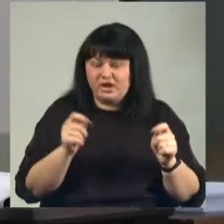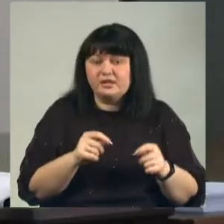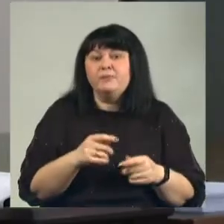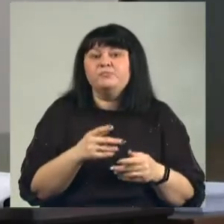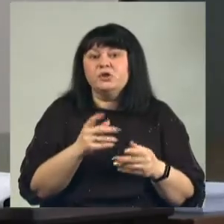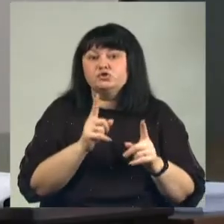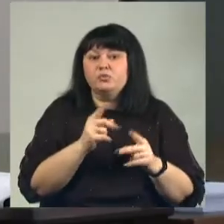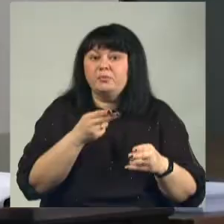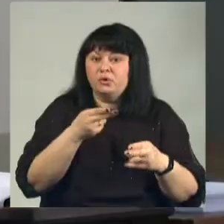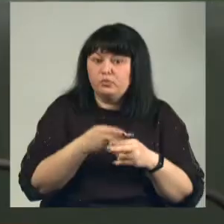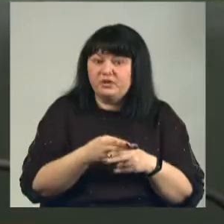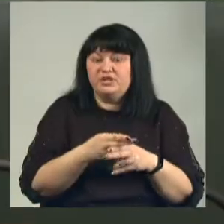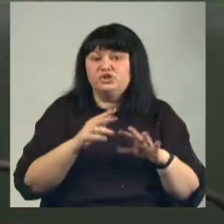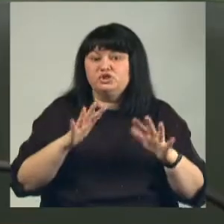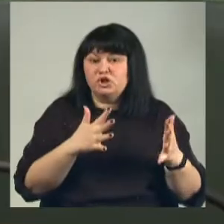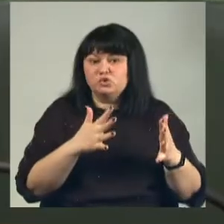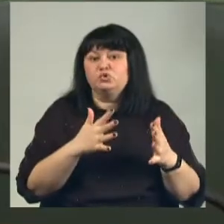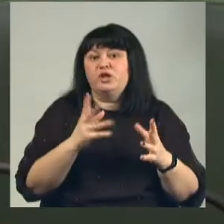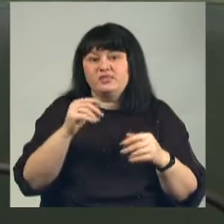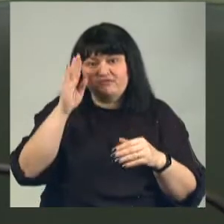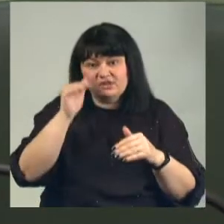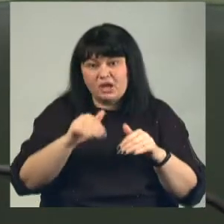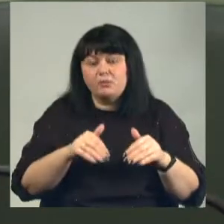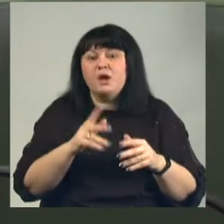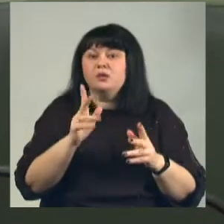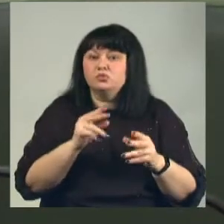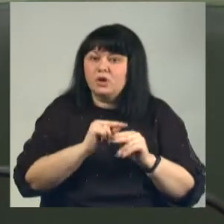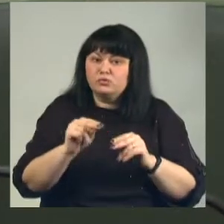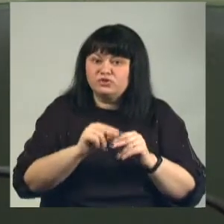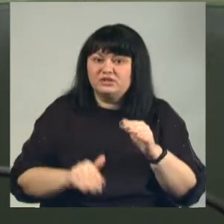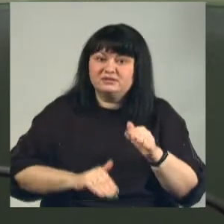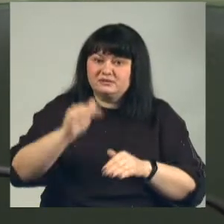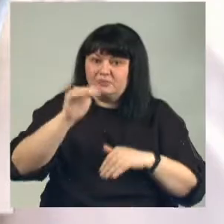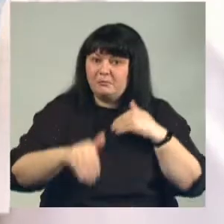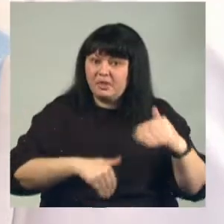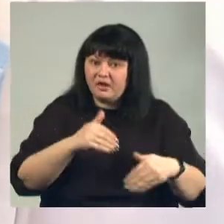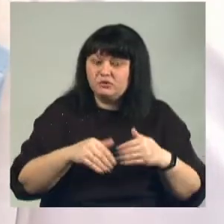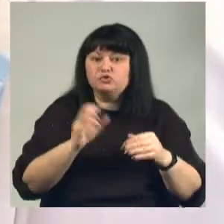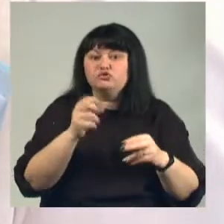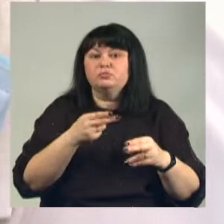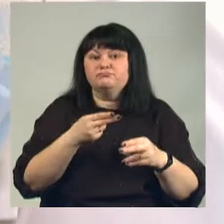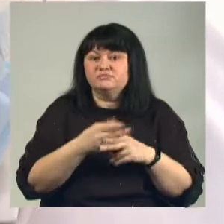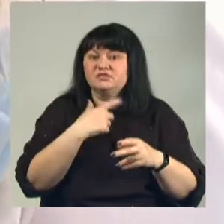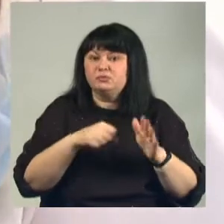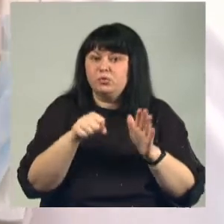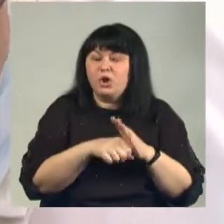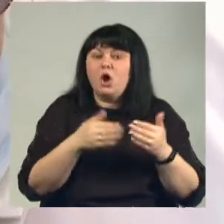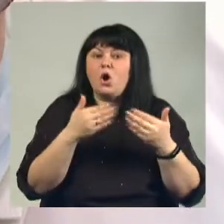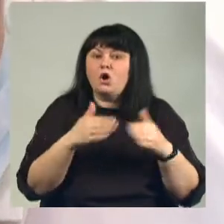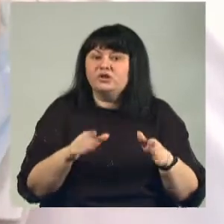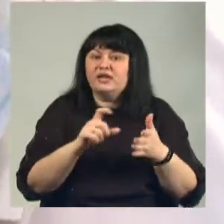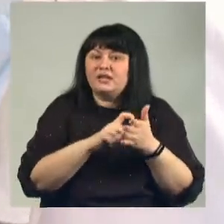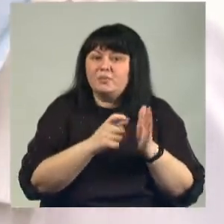несчастные случаи на водоемах, предлагают обучать детей плаванию с дошкольного возраста. Для предотвращения суицидов открыть кабинеты